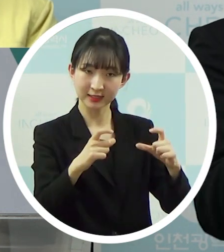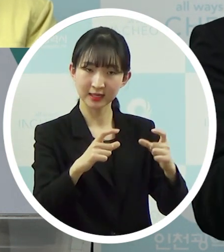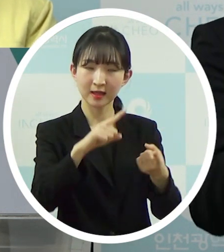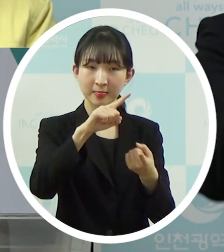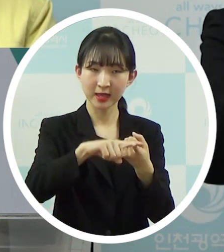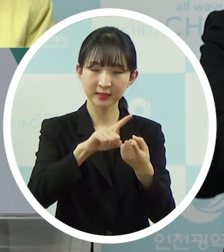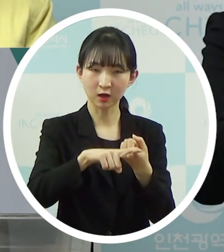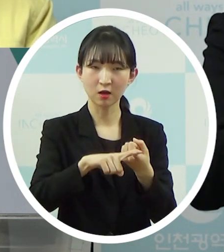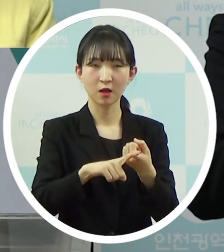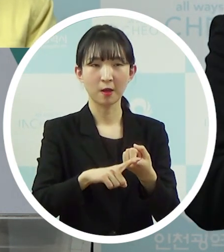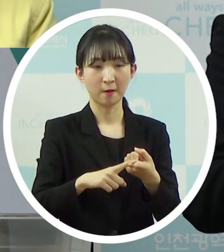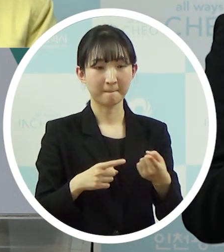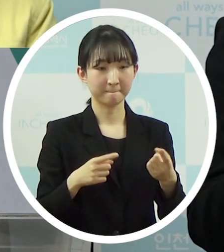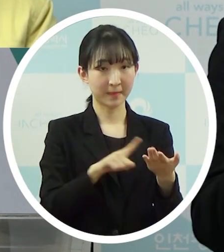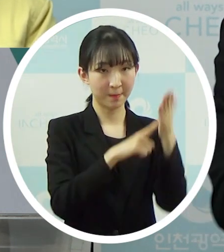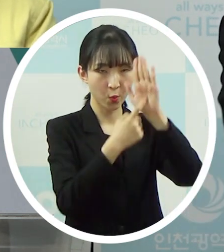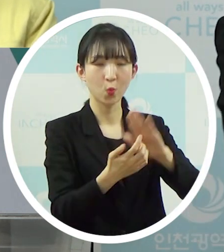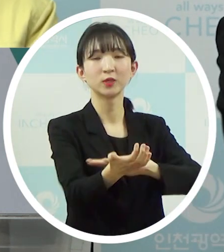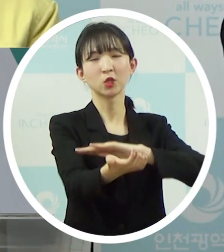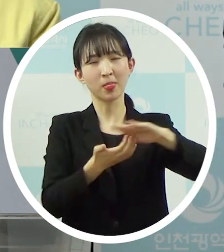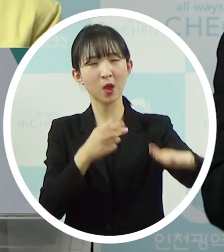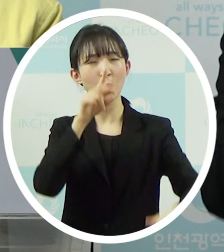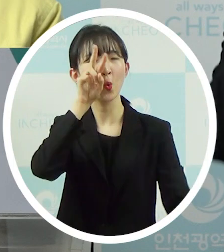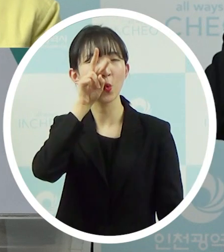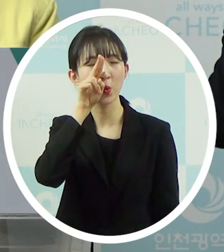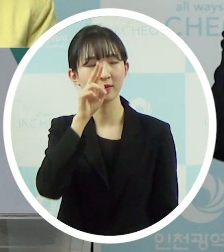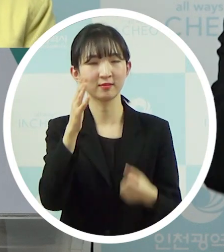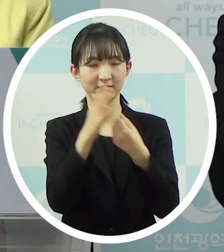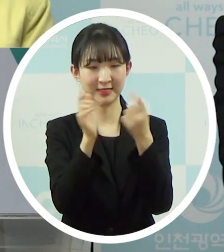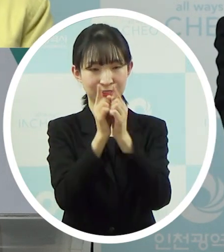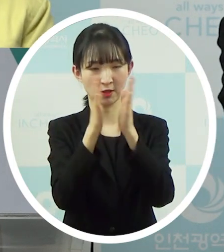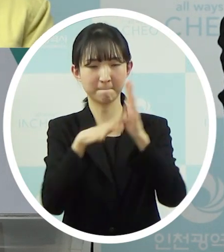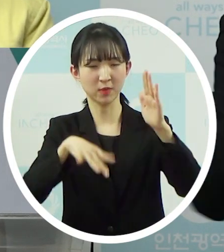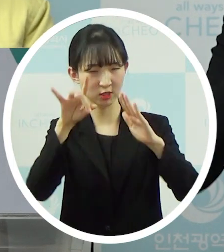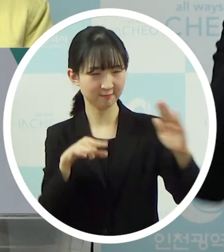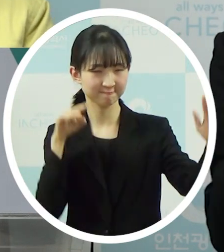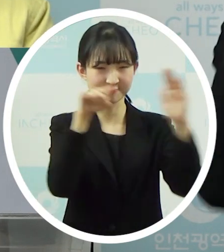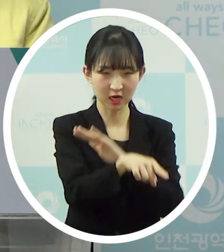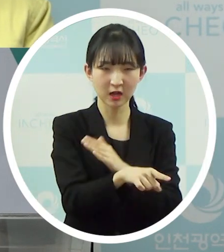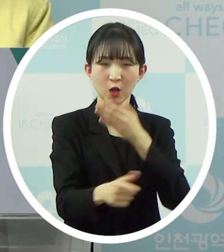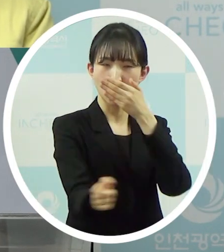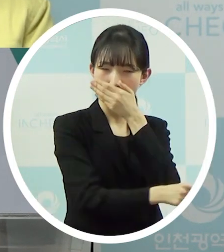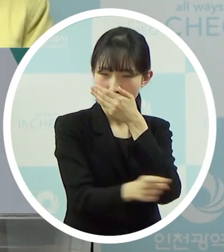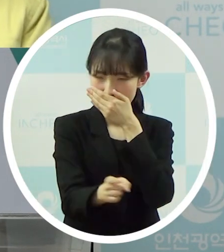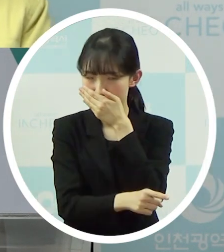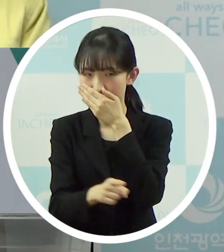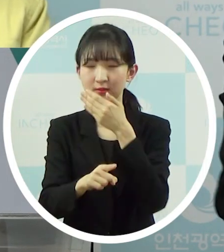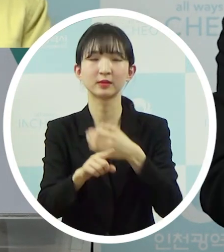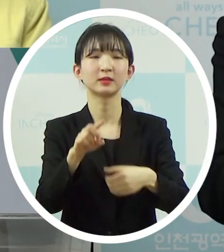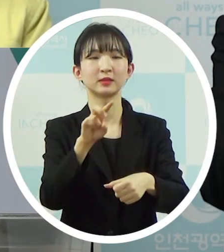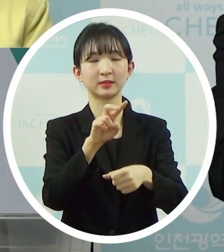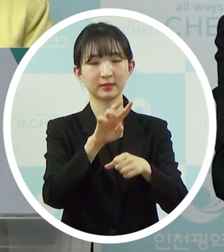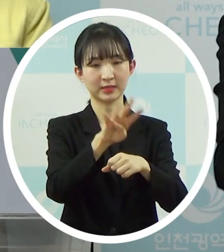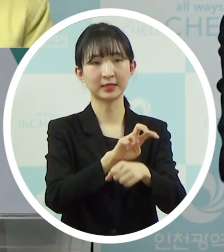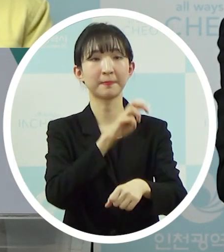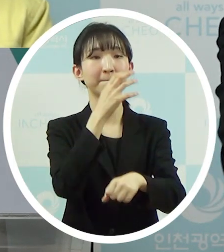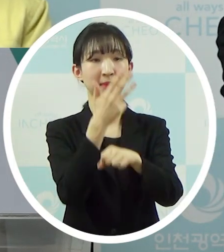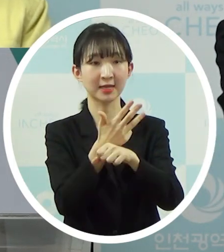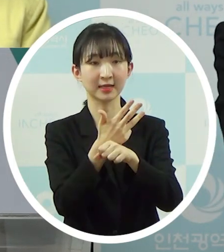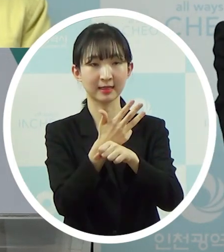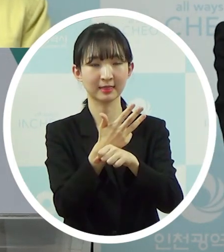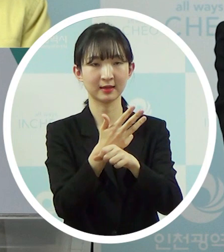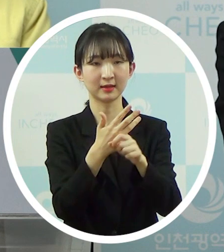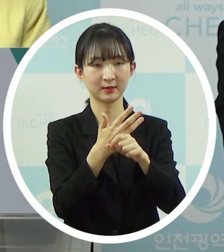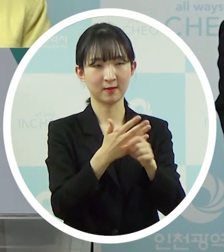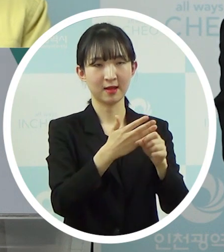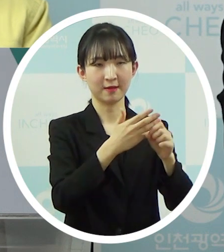혹시나 하니까 미리 소독을 해가지고 이분들이 소독에 최소한 48시간은 폐쇄가 되니까